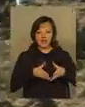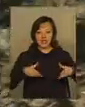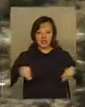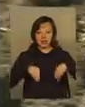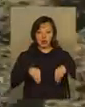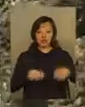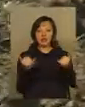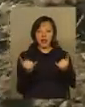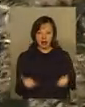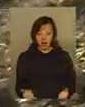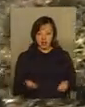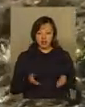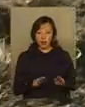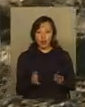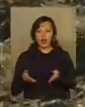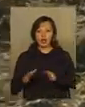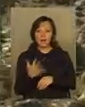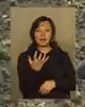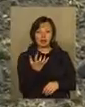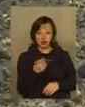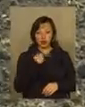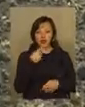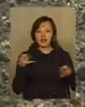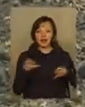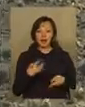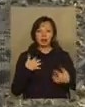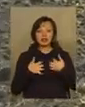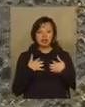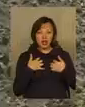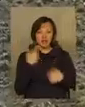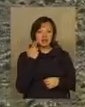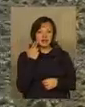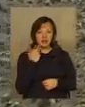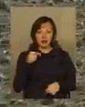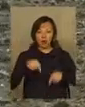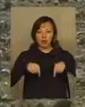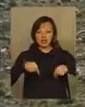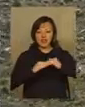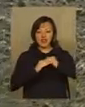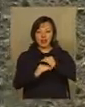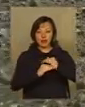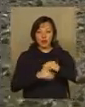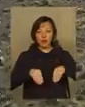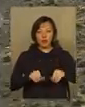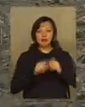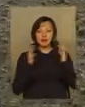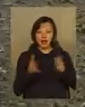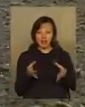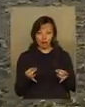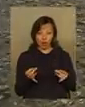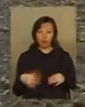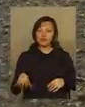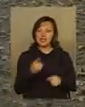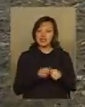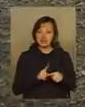весняний посів, наразі зорено майже 500. Фахівці наголошують, треба поспішати із традиційним осіннім вирівнюванням ґрунтів, аби зберегти вологу. І